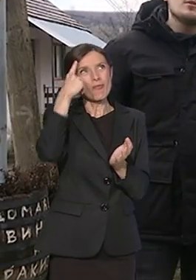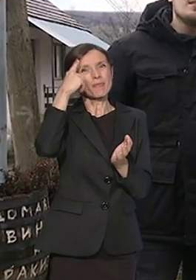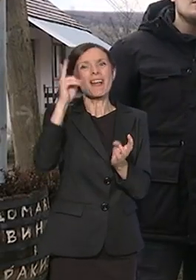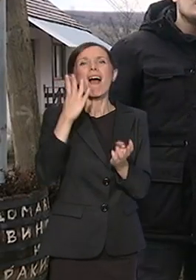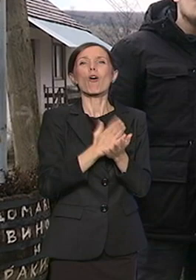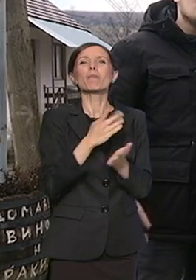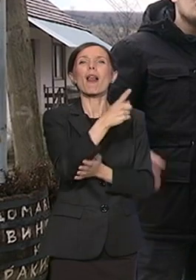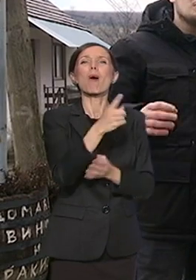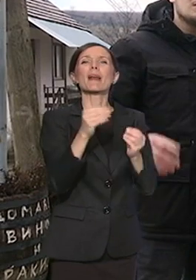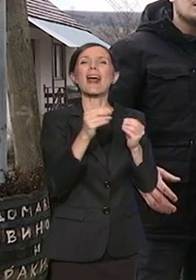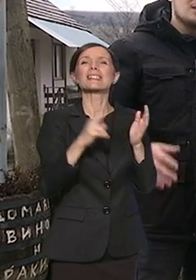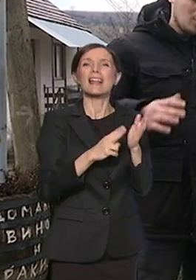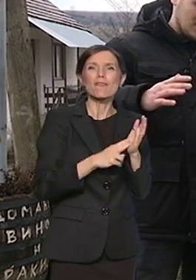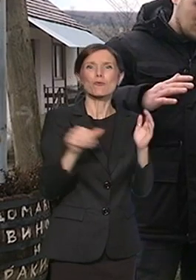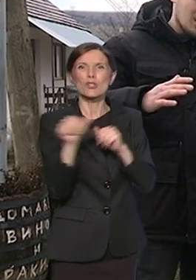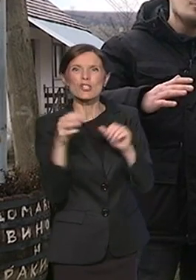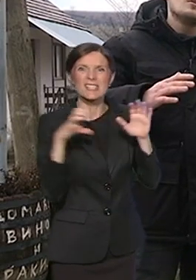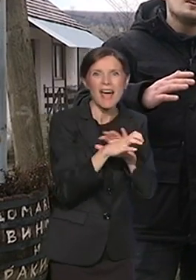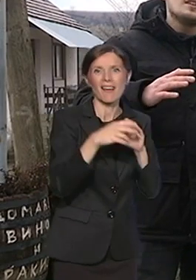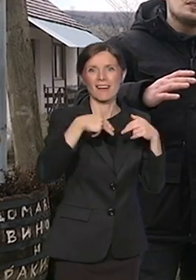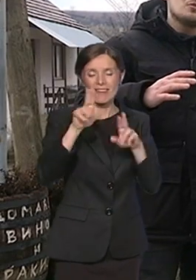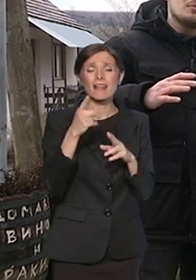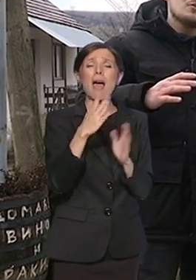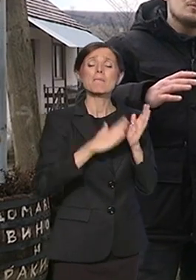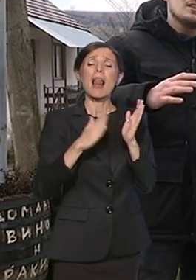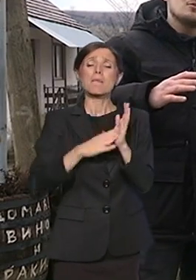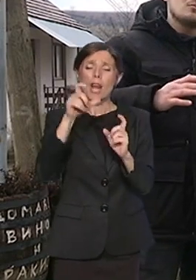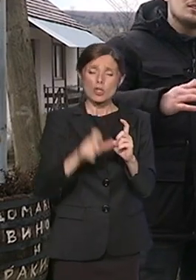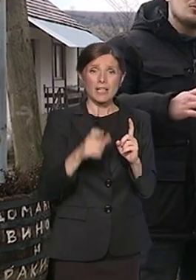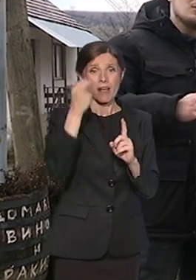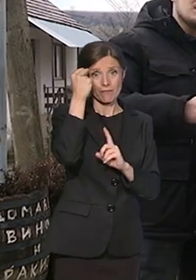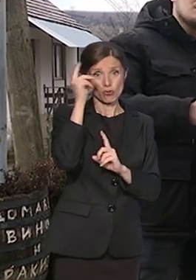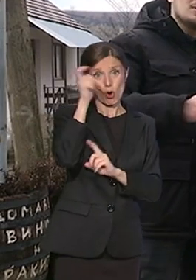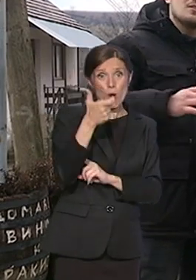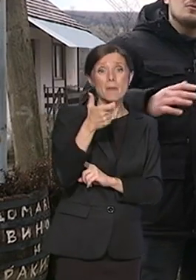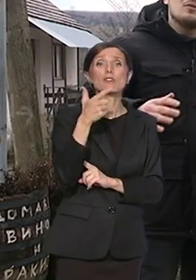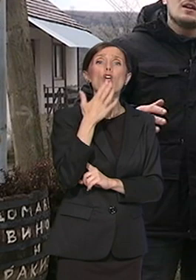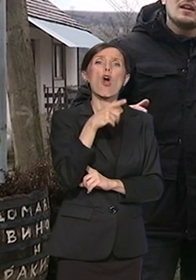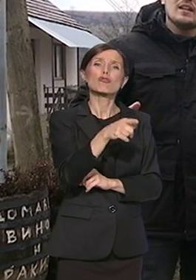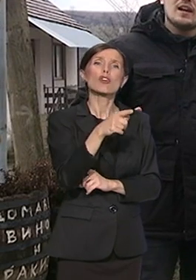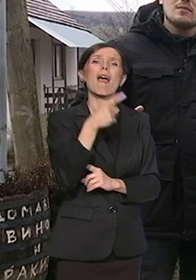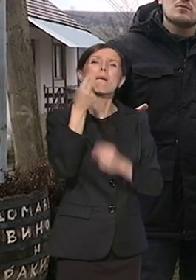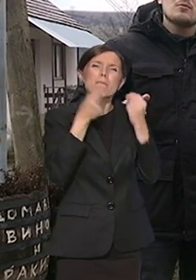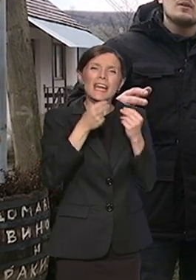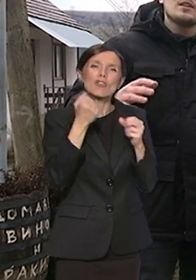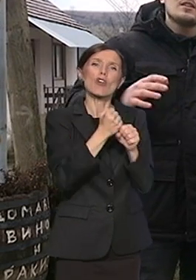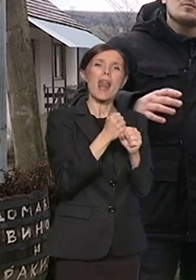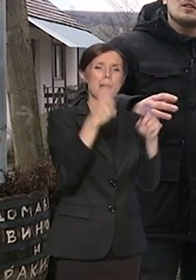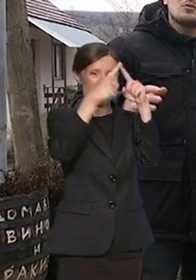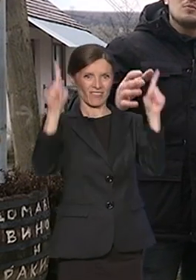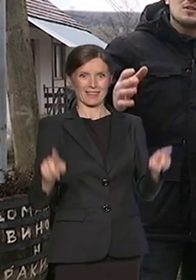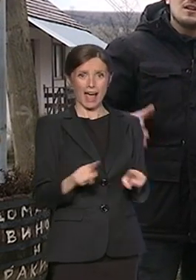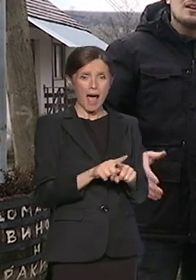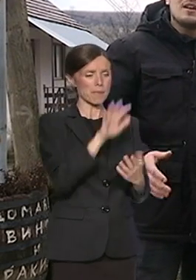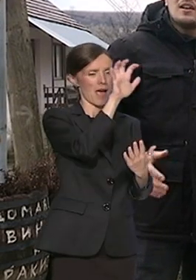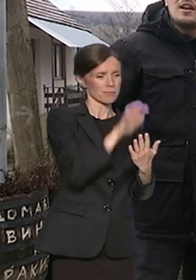Milan Milosavljević, ona mi je objećao isto da će nam uraditi jednu tablu, znači, sa tom pričom na engleskom jeziku, na srpskom jeziku i na albanskom, i da ćemo,